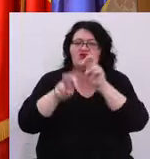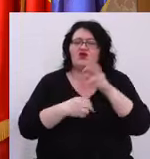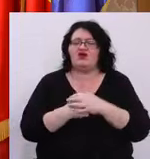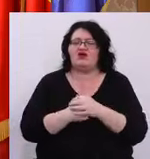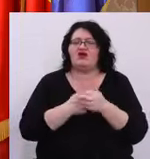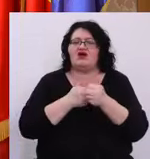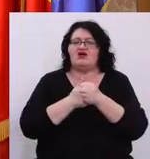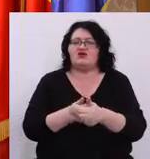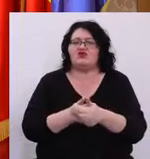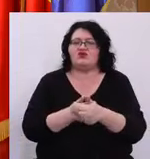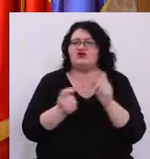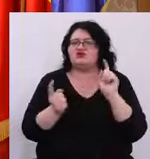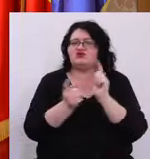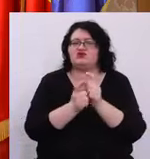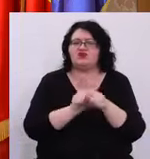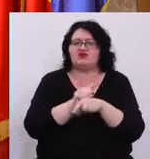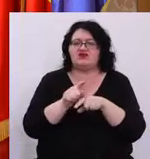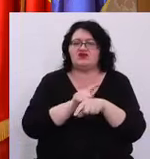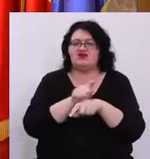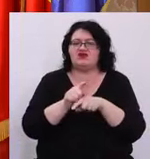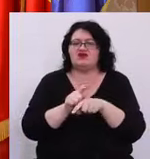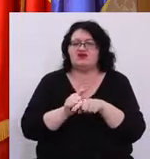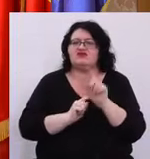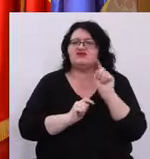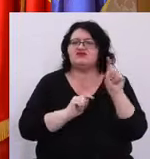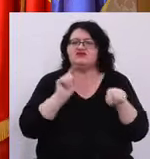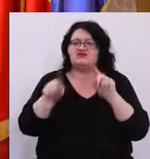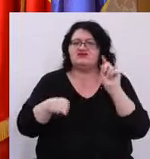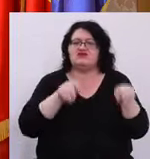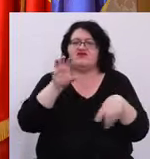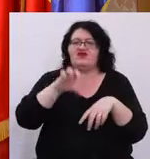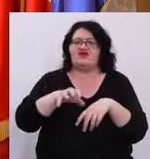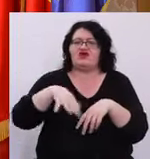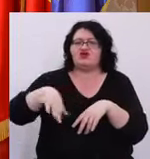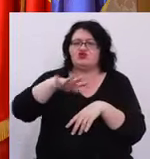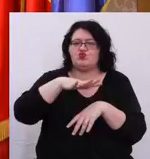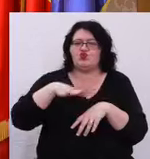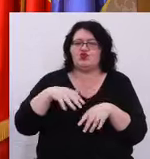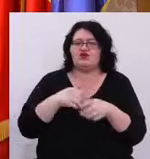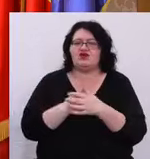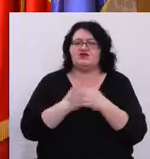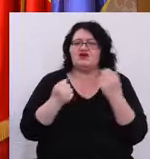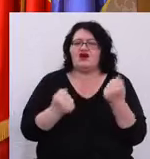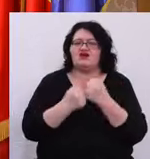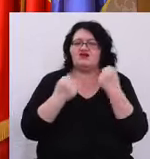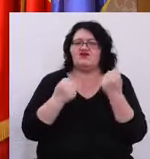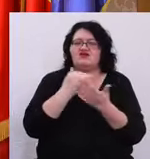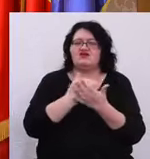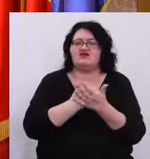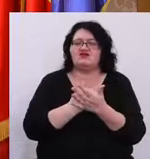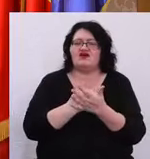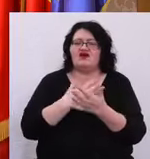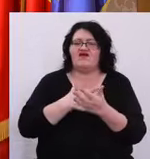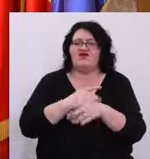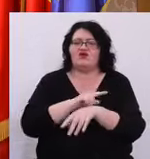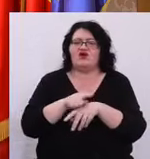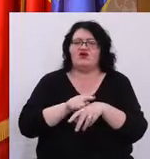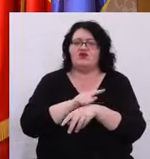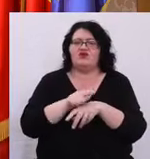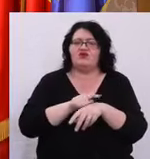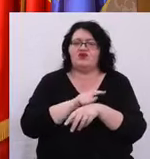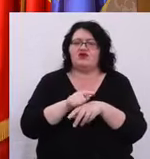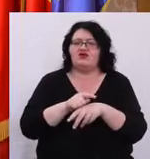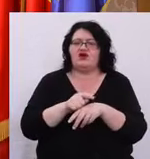urmează în cel mai scurt timp să se deplaseze în regiune și să continue activitățile Știți că avem o perioadă de